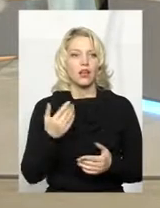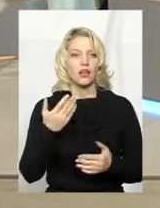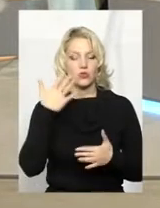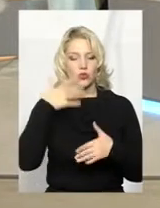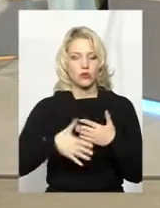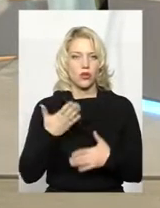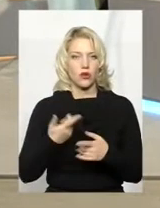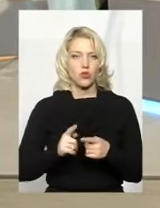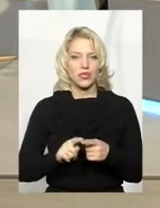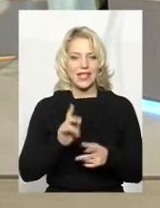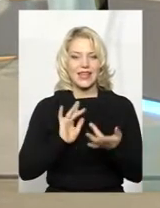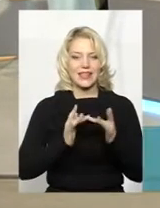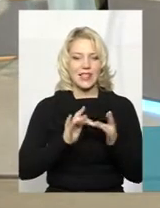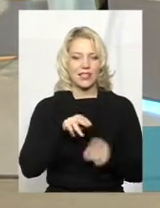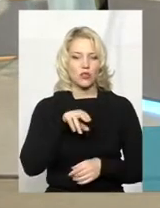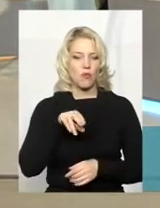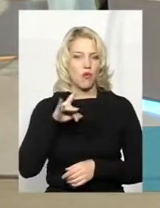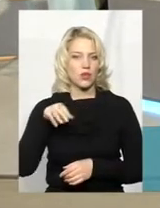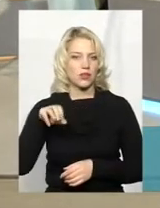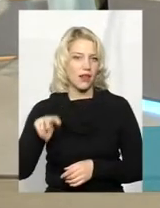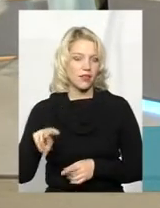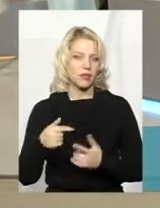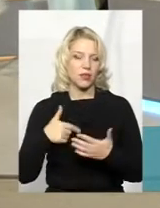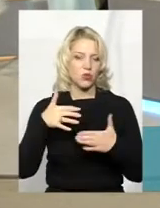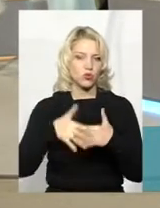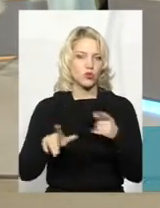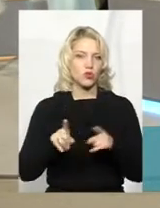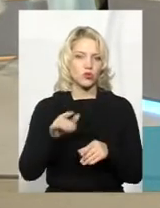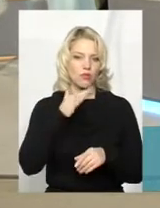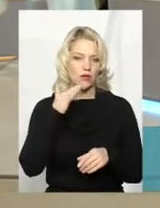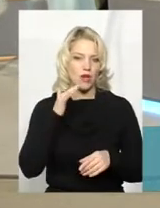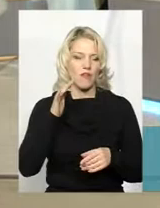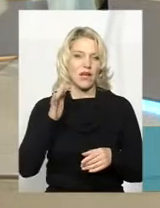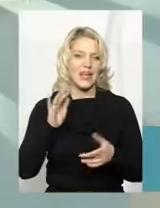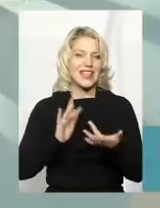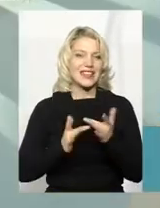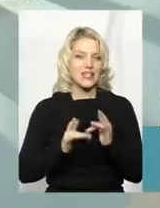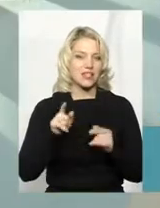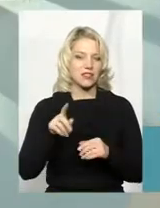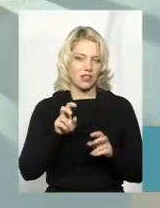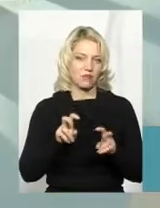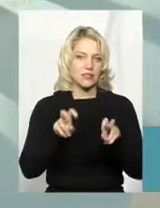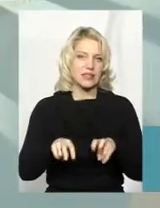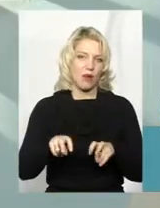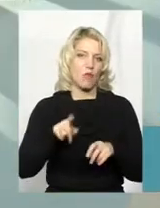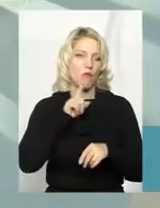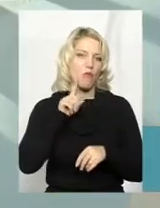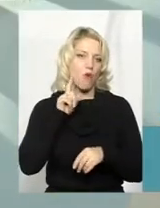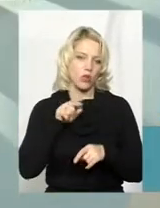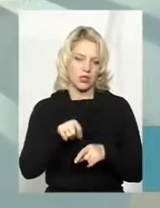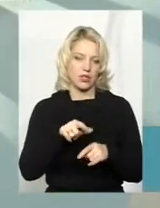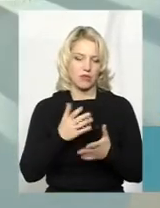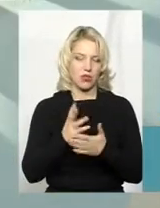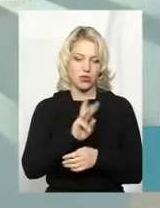це інтернет-портал, ми розуміємо, що більшість в інтернеті згадить молоді. І якщо зайти на цей сайт, то він зроблений